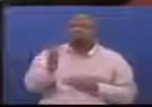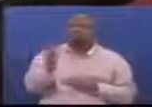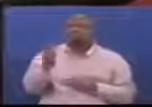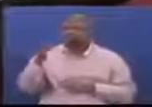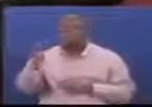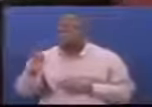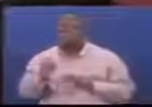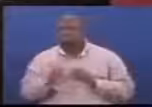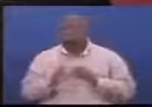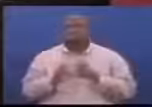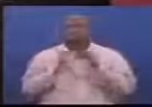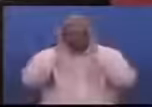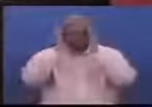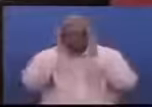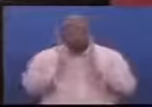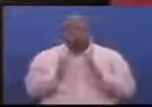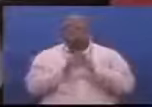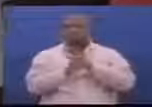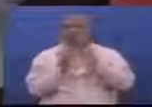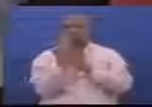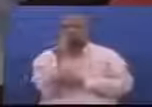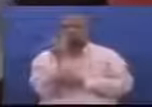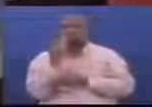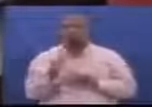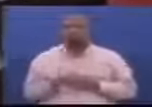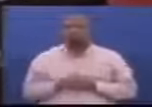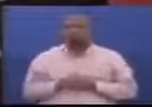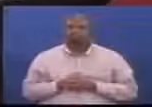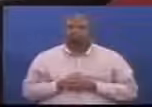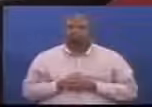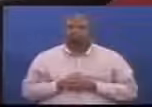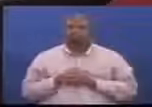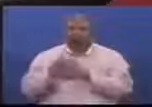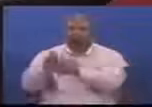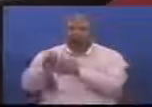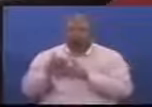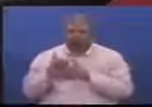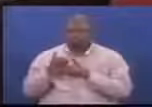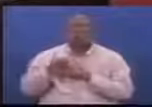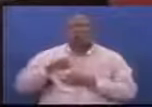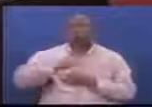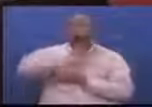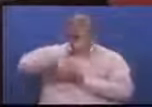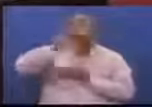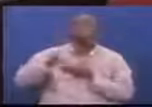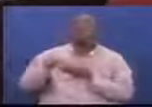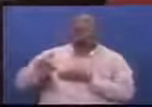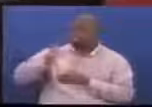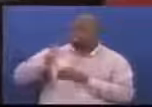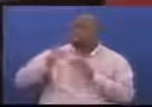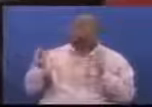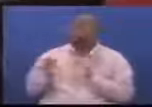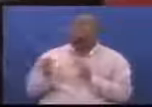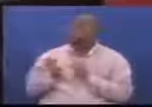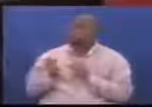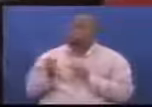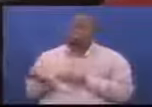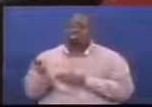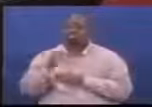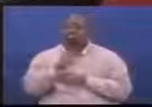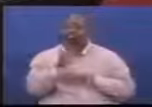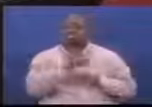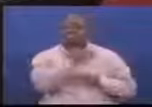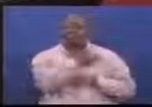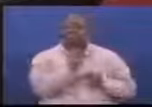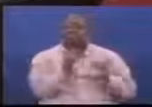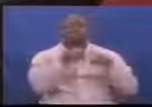Mwenyakiti samaani Nikupe mfanu mdogo Vikampuni zote za vinyuajibaridi Zili kuja mbele ya kamati